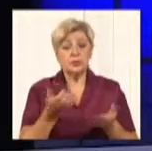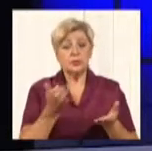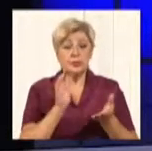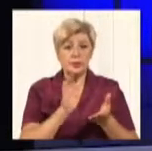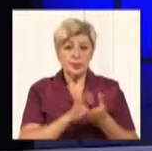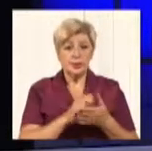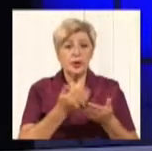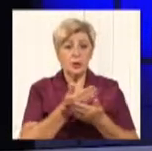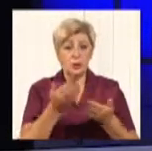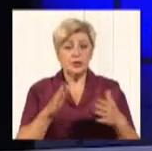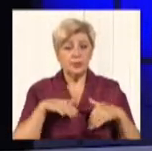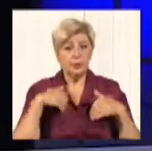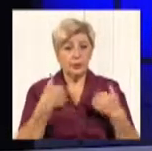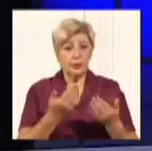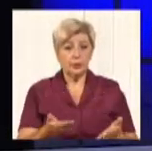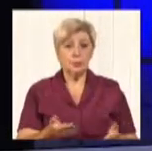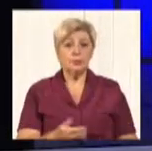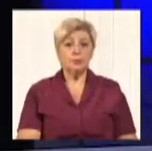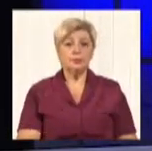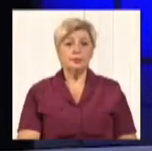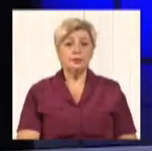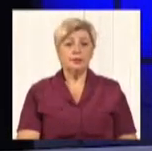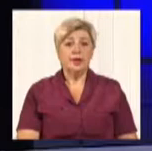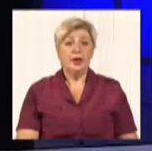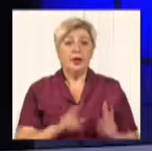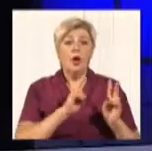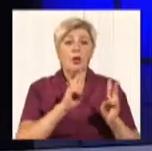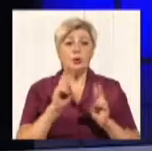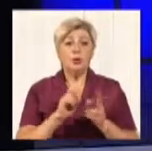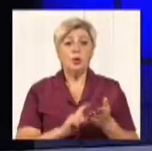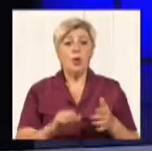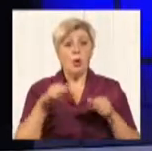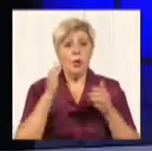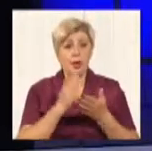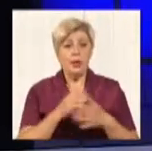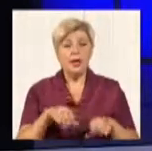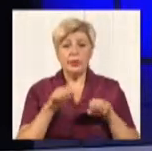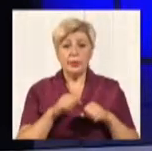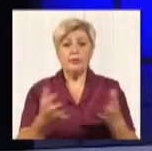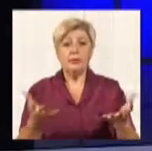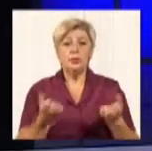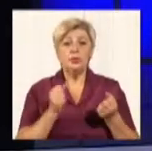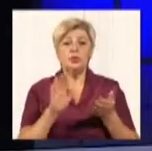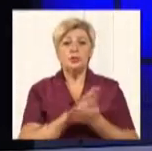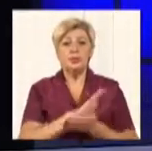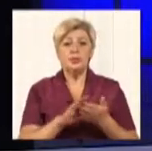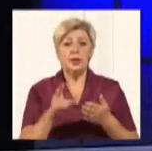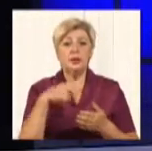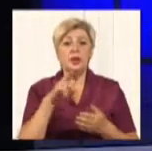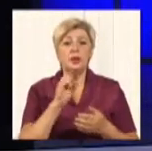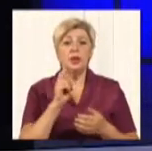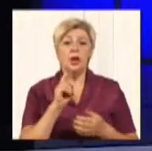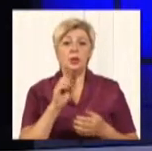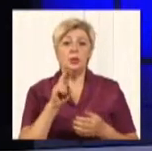власне, там є перелік тих пільгових категорій населення, які мають право отримати безоплатно ці декодери.